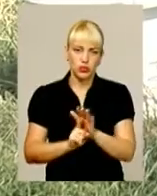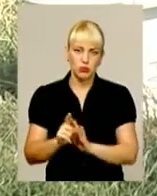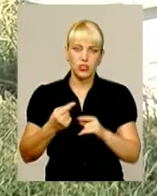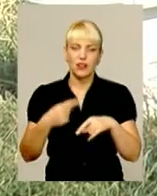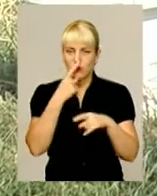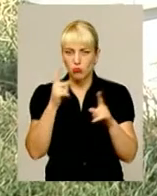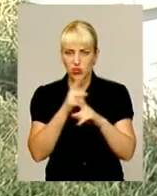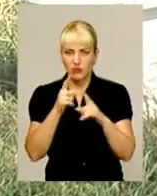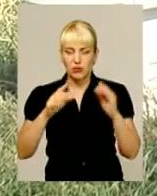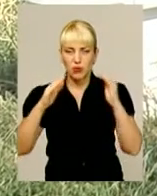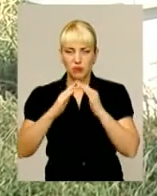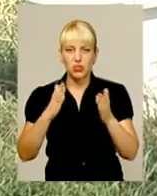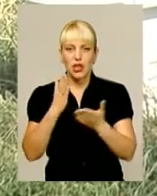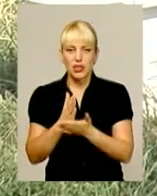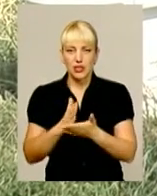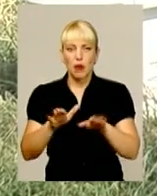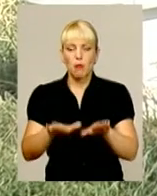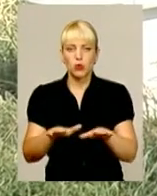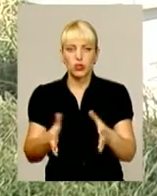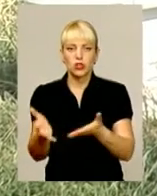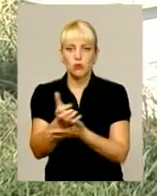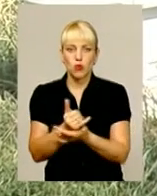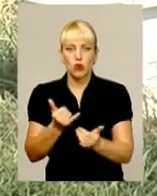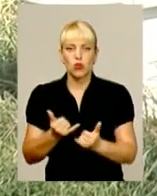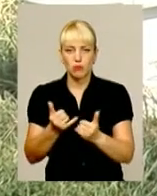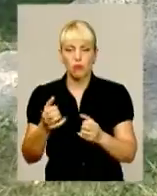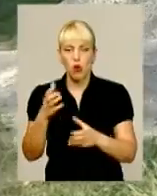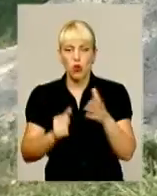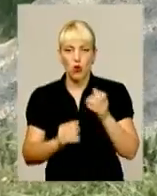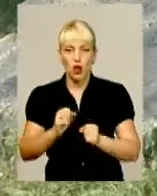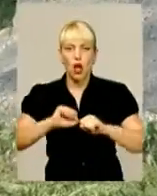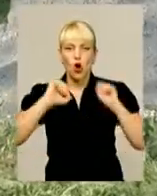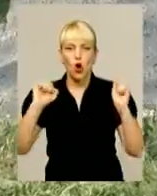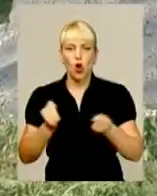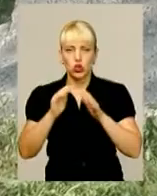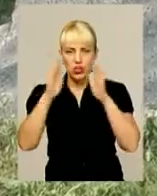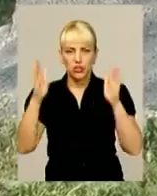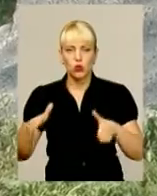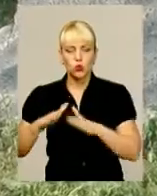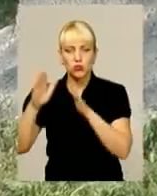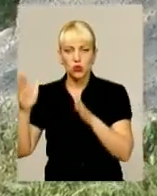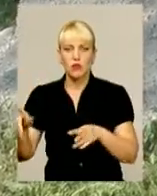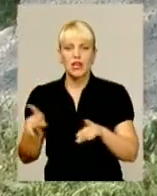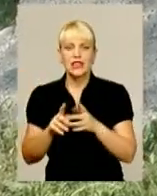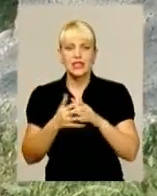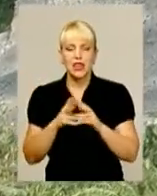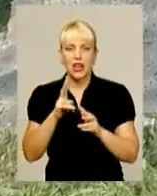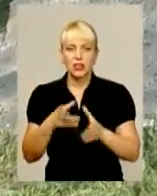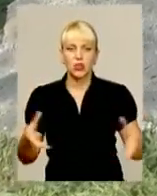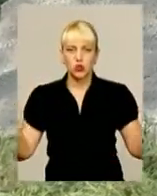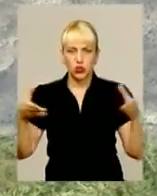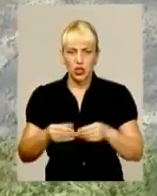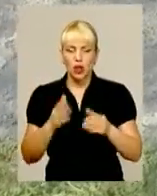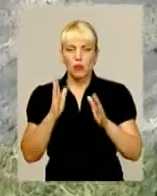приміщенні розташується пункт збору молока для членів кооперативу і холодильні установки. А ще в селян, котрі згуртувалися в співку, буде